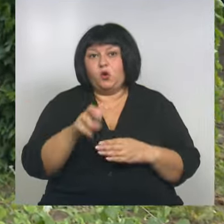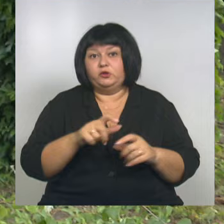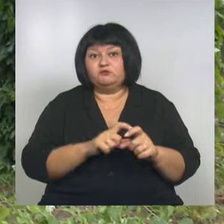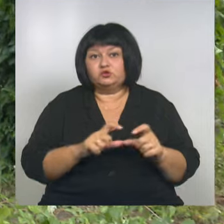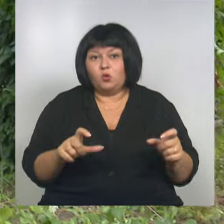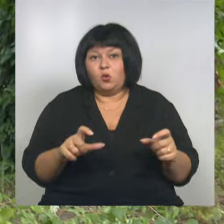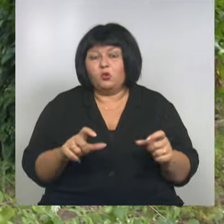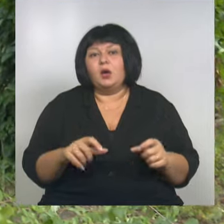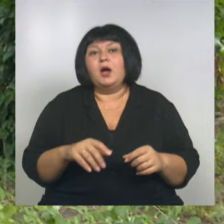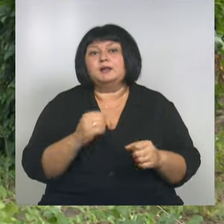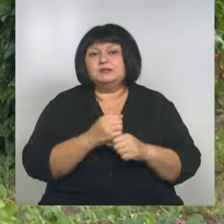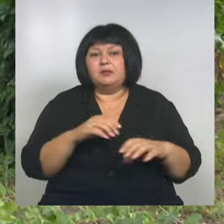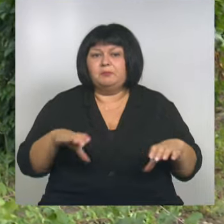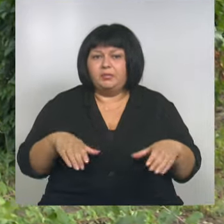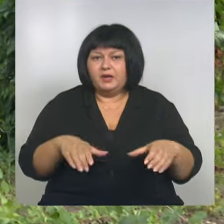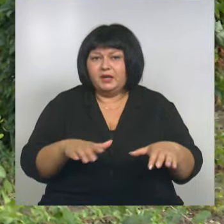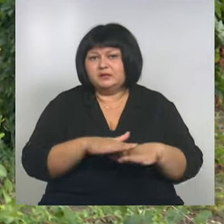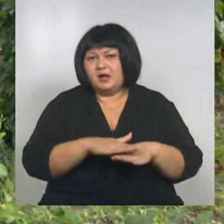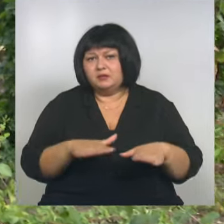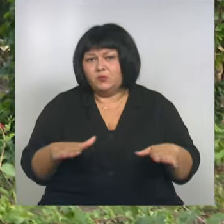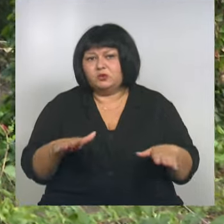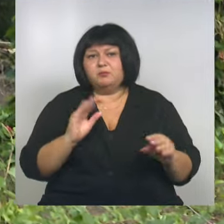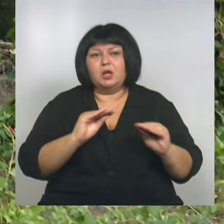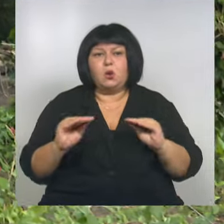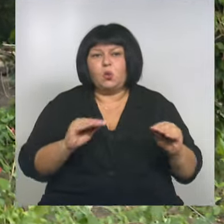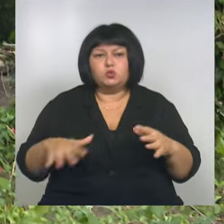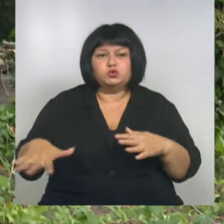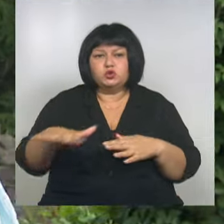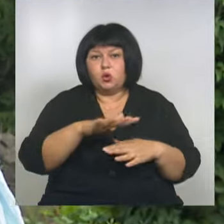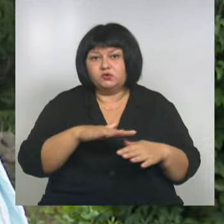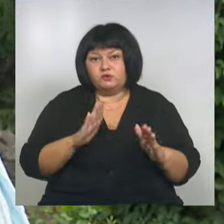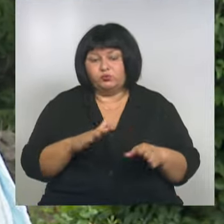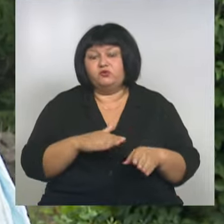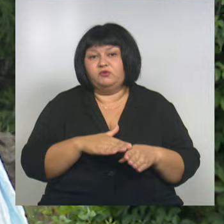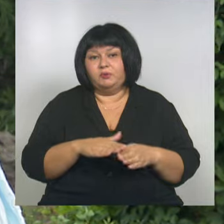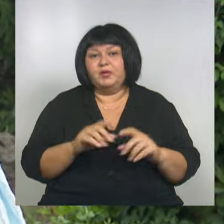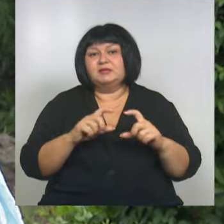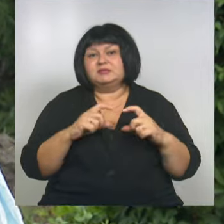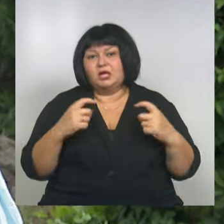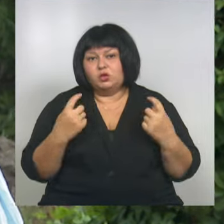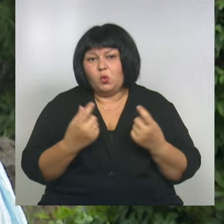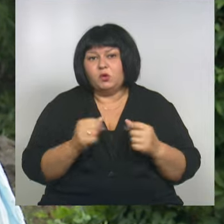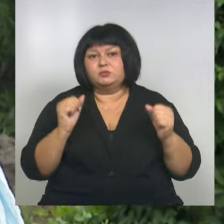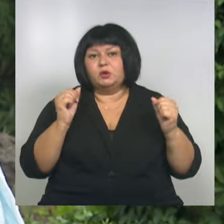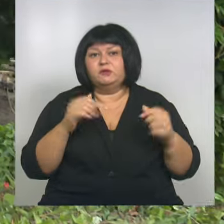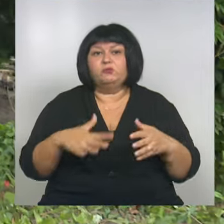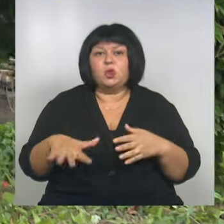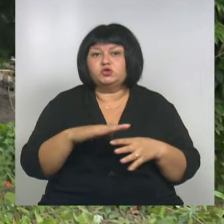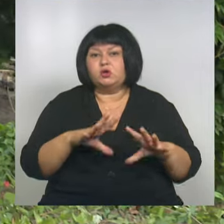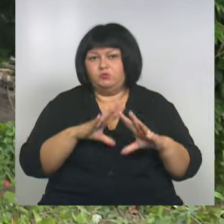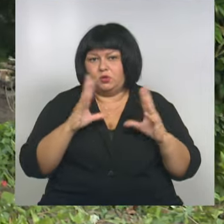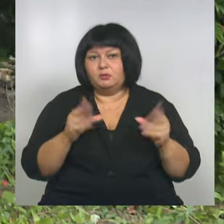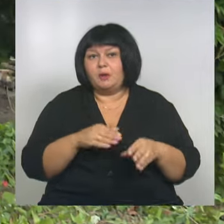Отмостка вся будет, плитка будет уложена, благоустройство частично выполнено. Стадион, спортивные площадки в полном объеме.